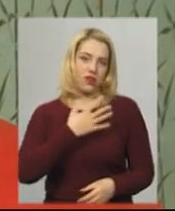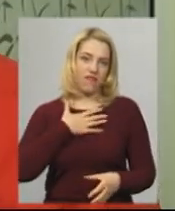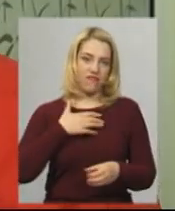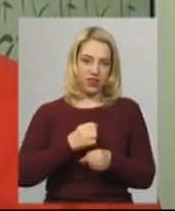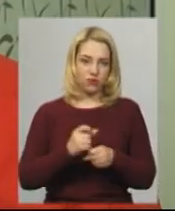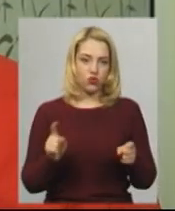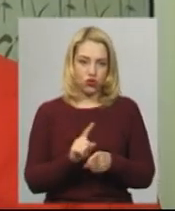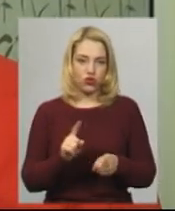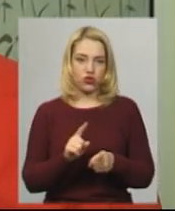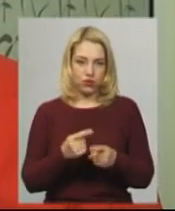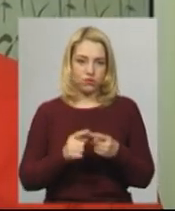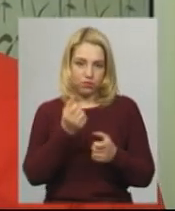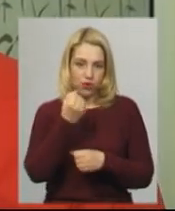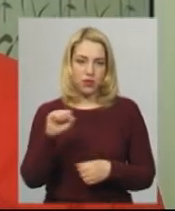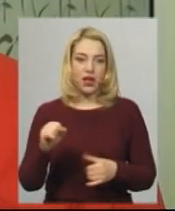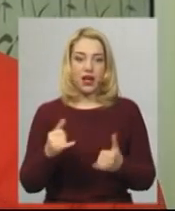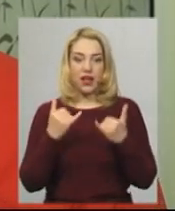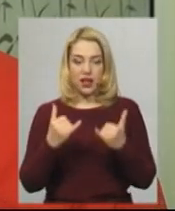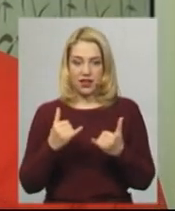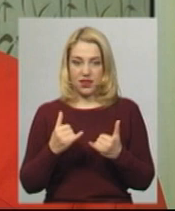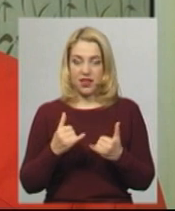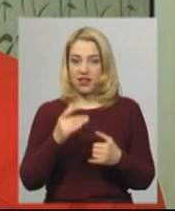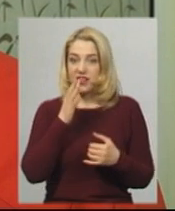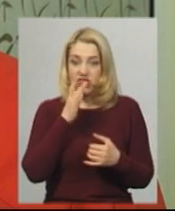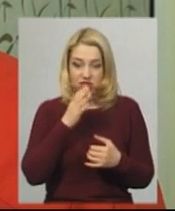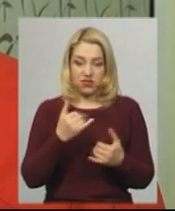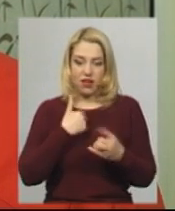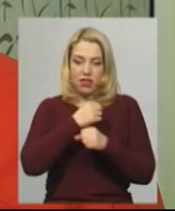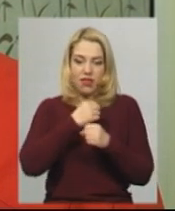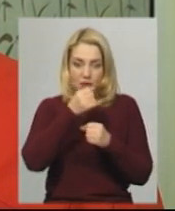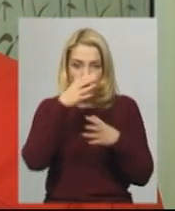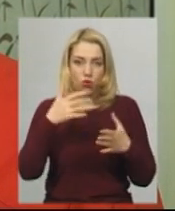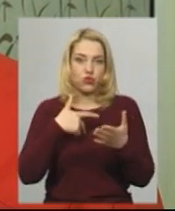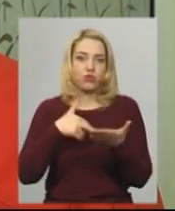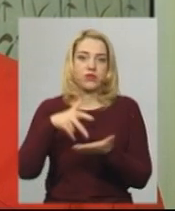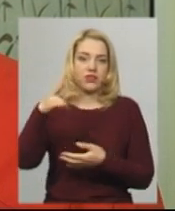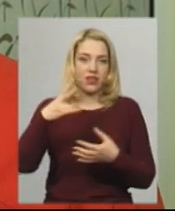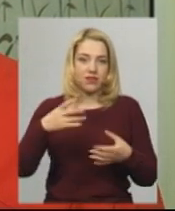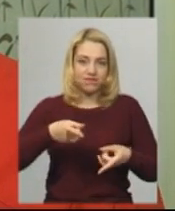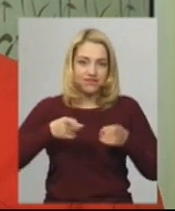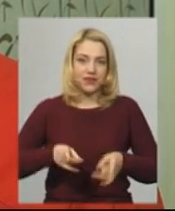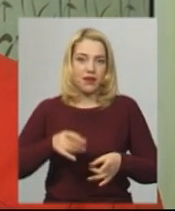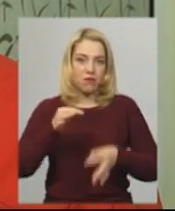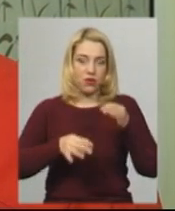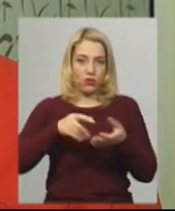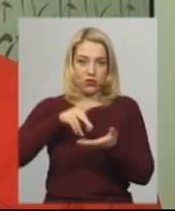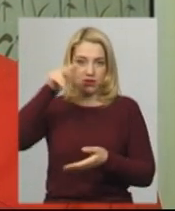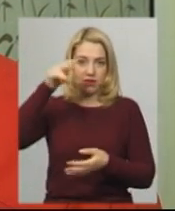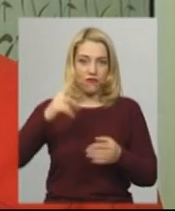подолати. На даний час я не маю змоги піднятися на звичайний «Еверест», тому я вирішив спробувати такий